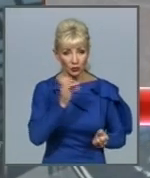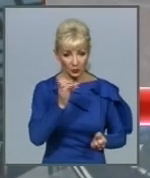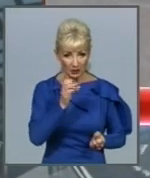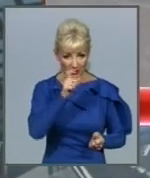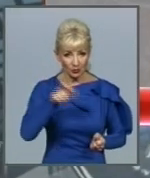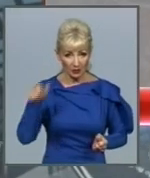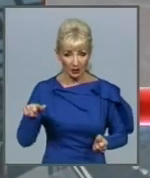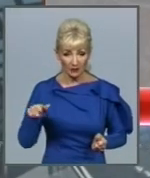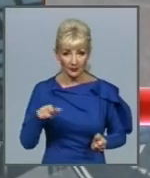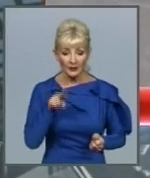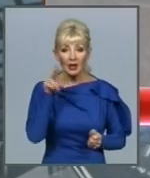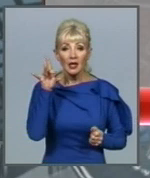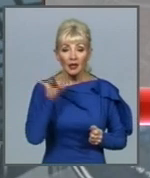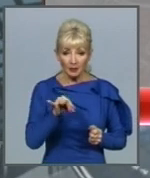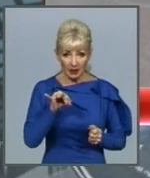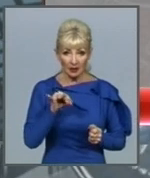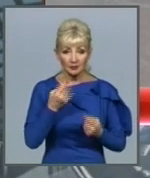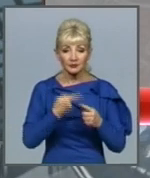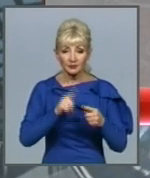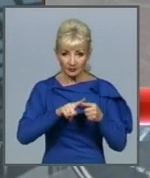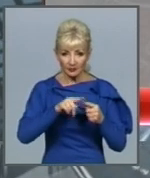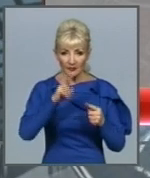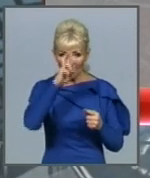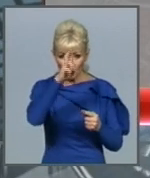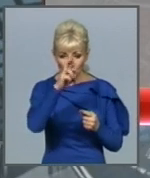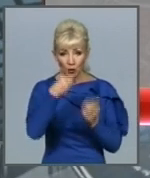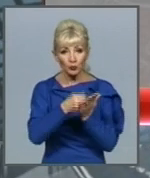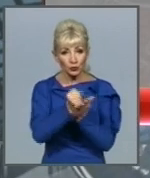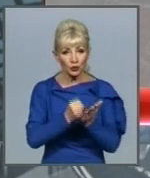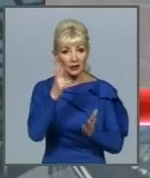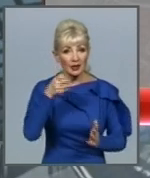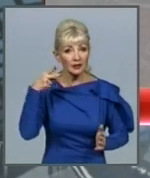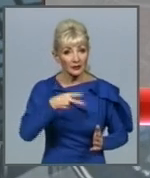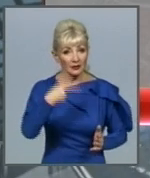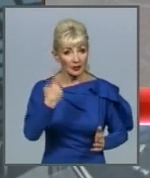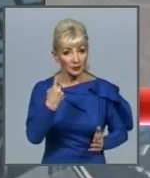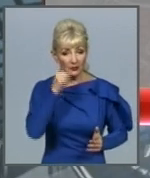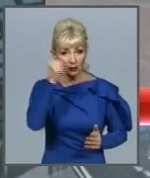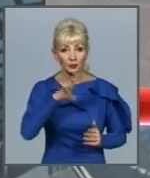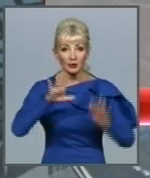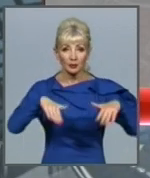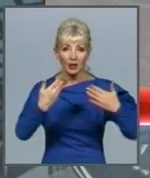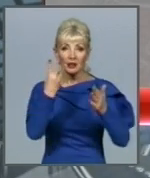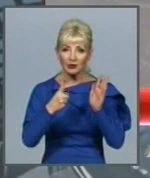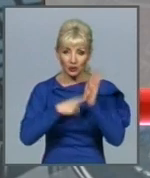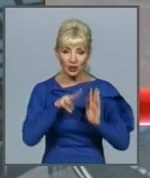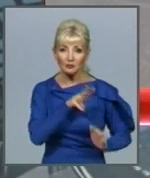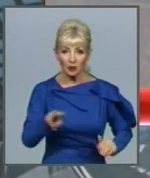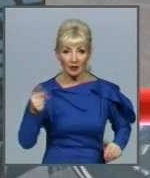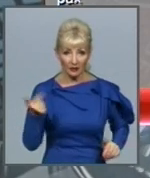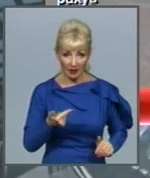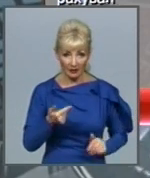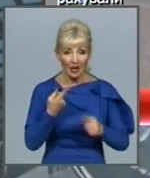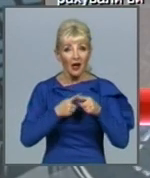розрахунку проєкту державного бюджету на 2021 рік було запропоновано 36 мільйонів гривень. Це відповідає